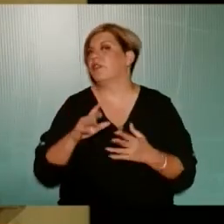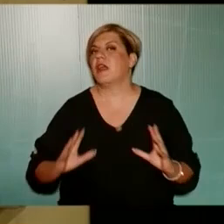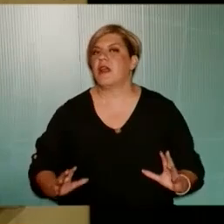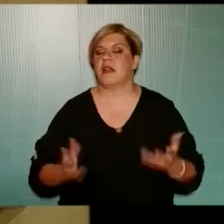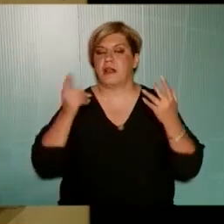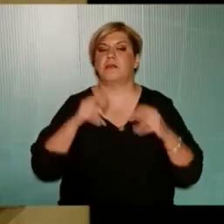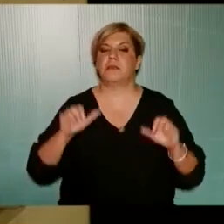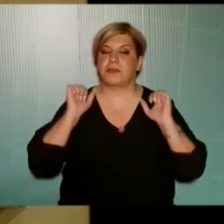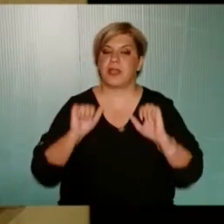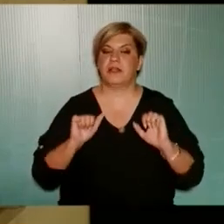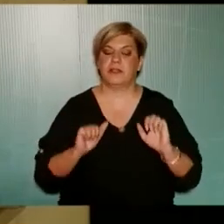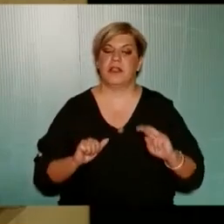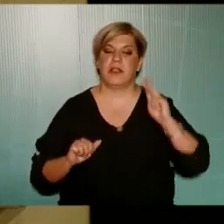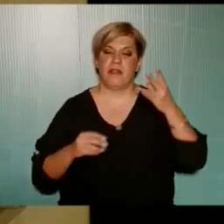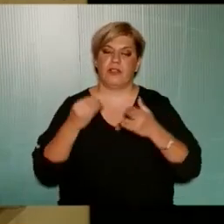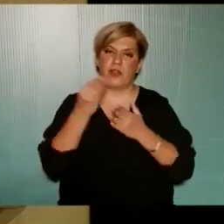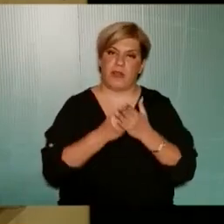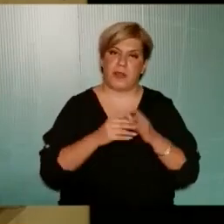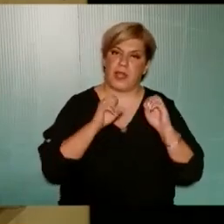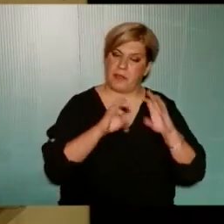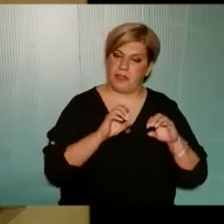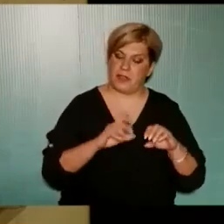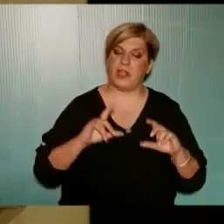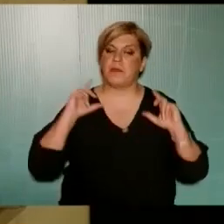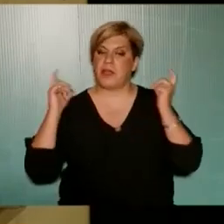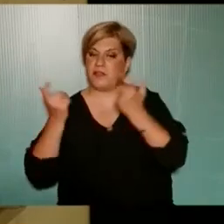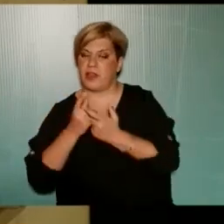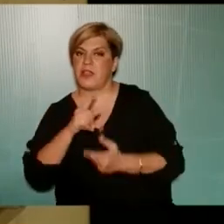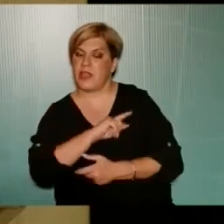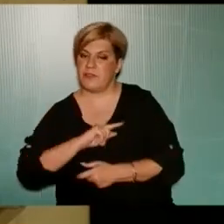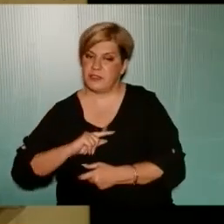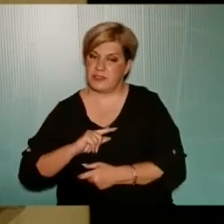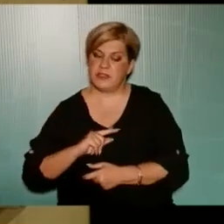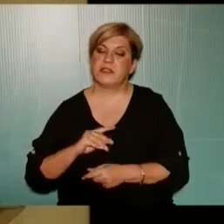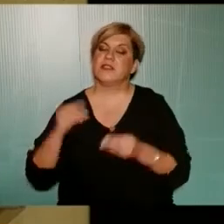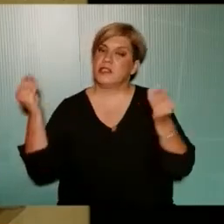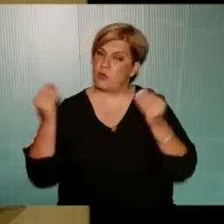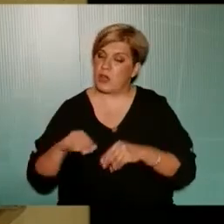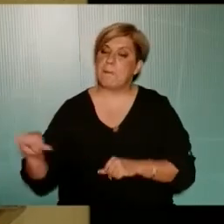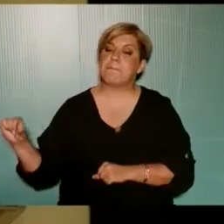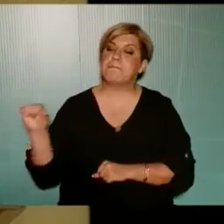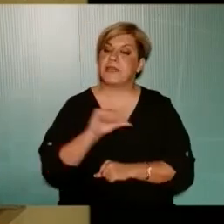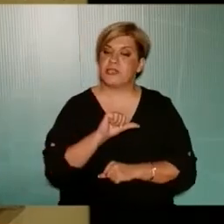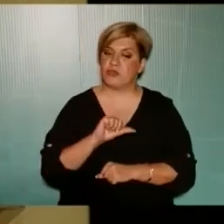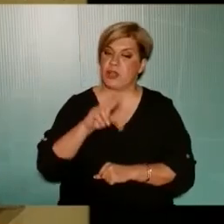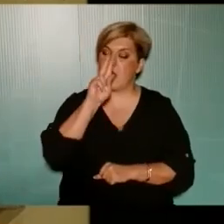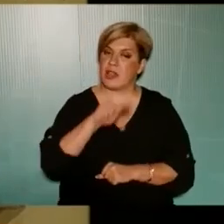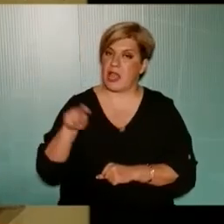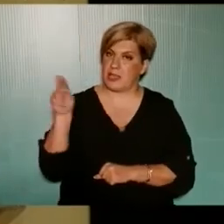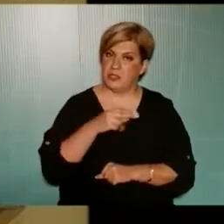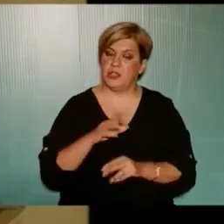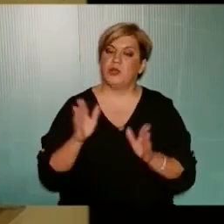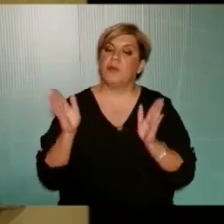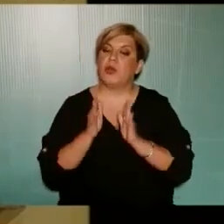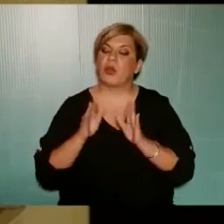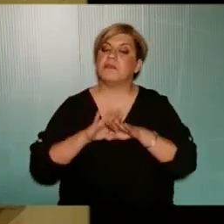Γιατί αυτές ήταν που πίεσαν και τη δευτεροβάθμια εκπαίδευση Και την περιφερειακή διεύθυνση Συνολικά την κυβέρνηση να πάρει πίσω Την κατάρριξη των ολιγομελών